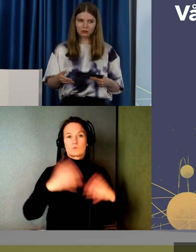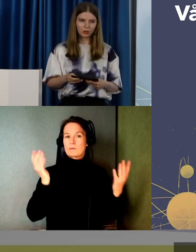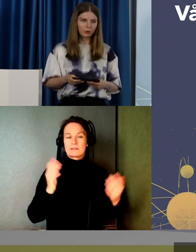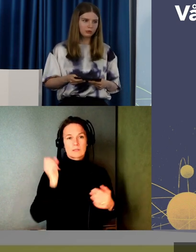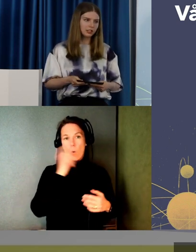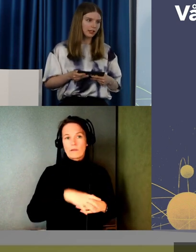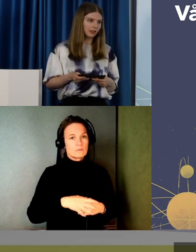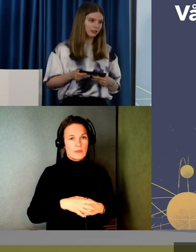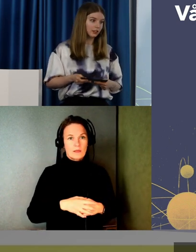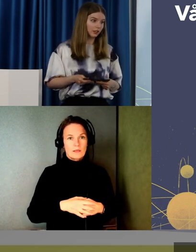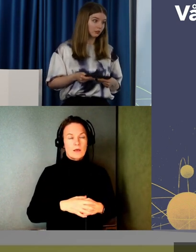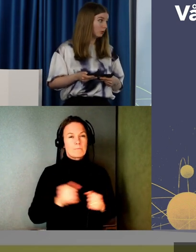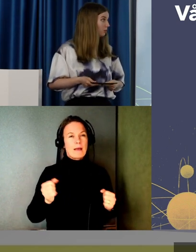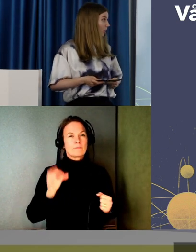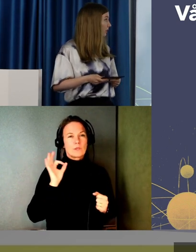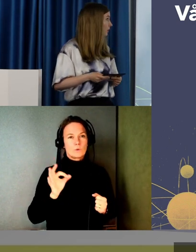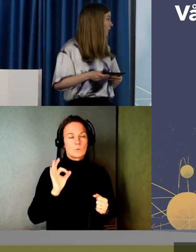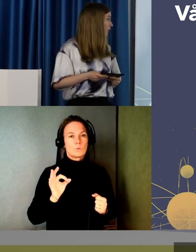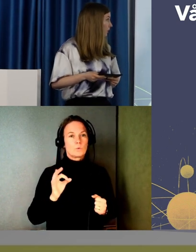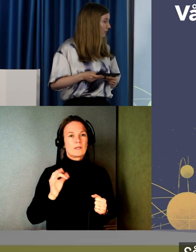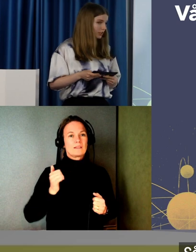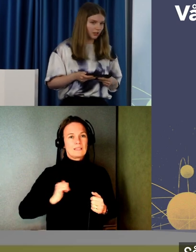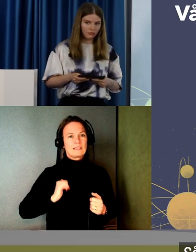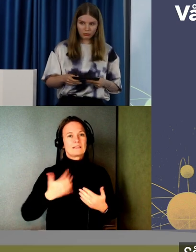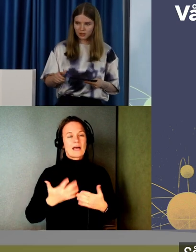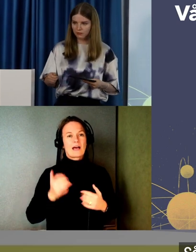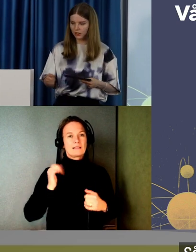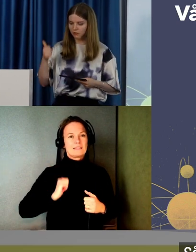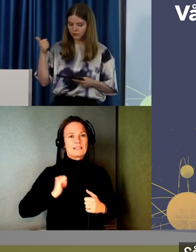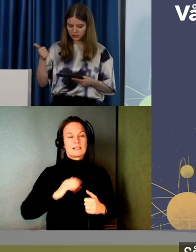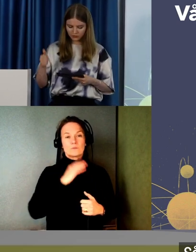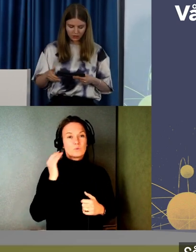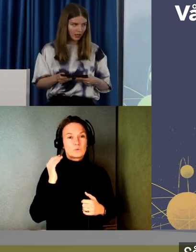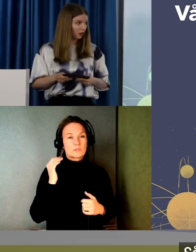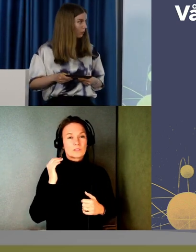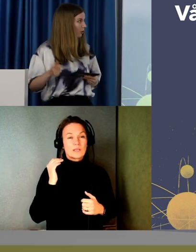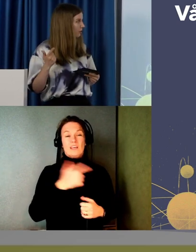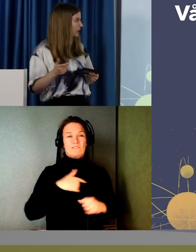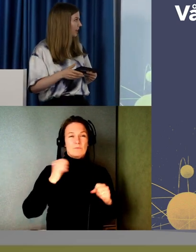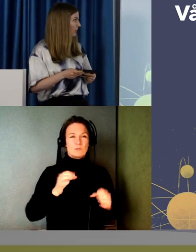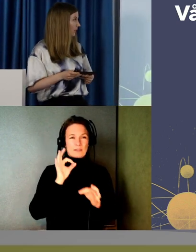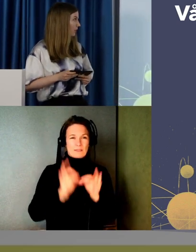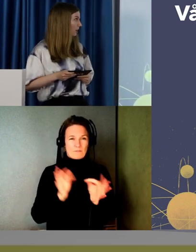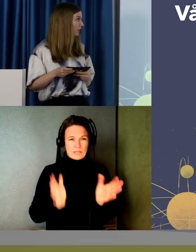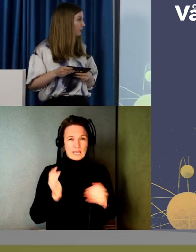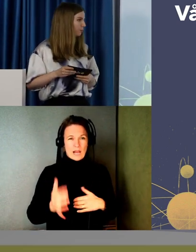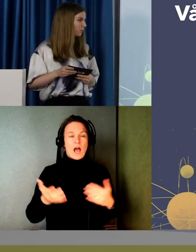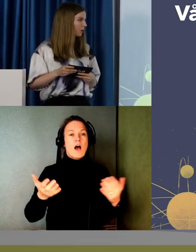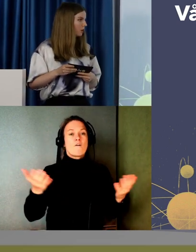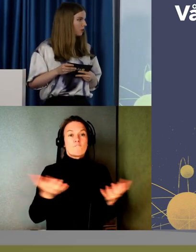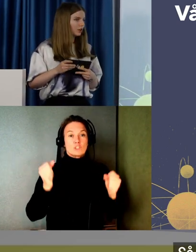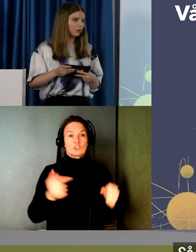är också frågan. Men hur tillgängligt är tillgängligt nog? Så vi kände att vi måste definiera. Vad ska vi göra? Och hur tillgängligt ska det vara?